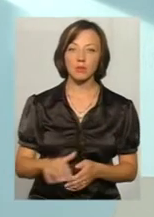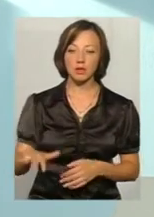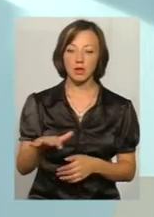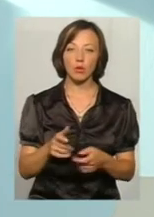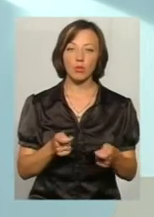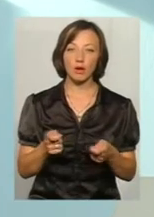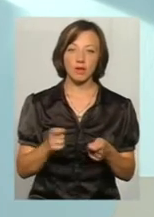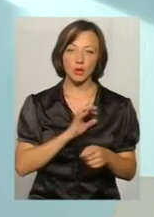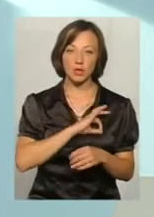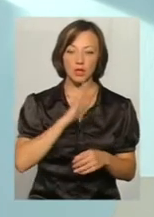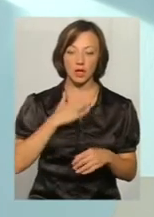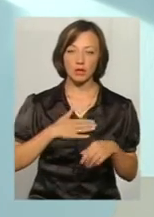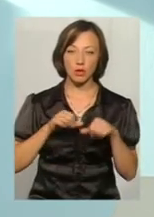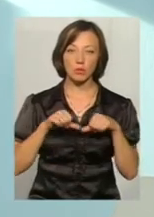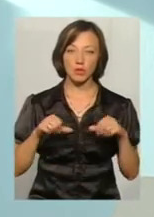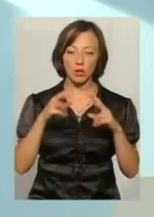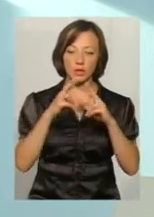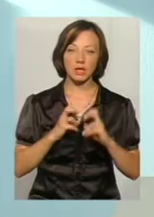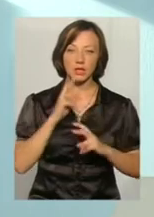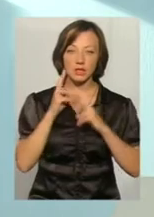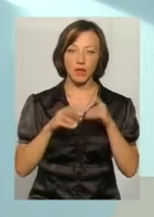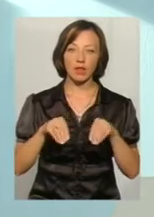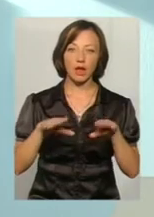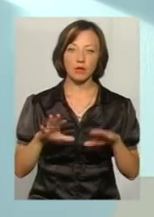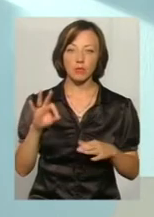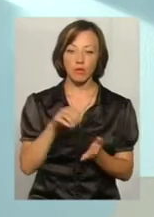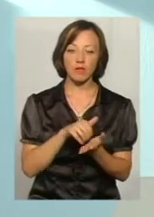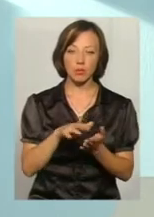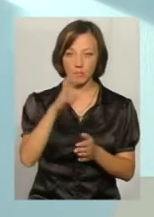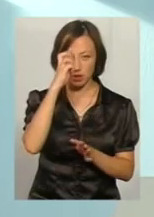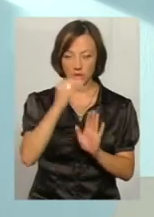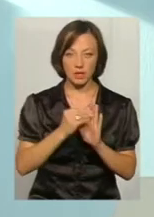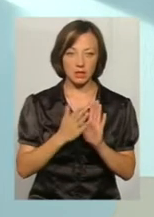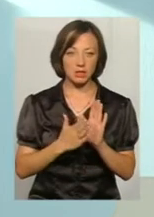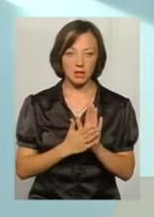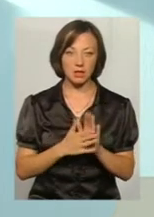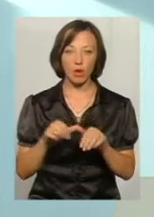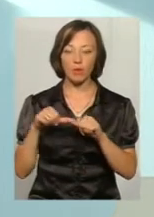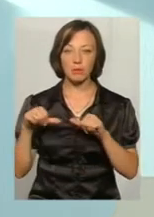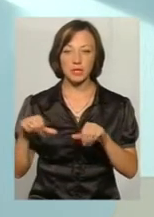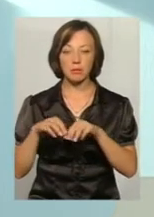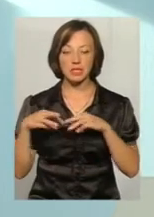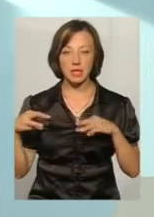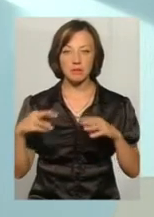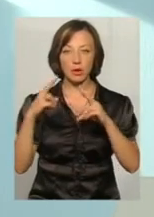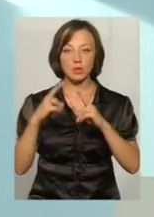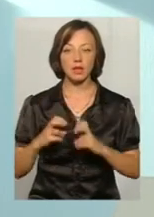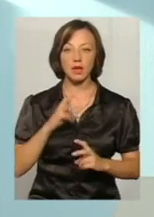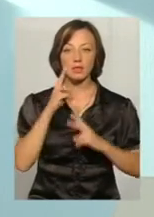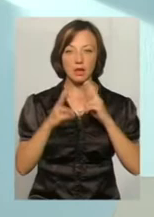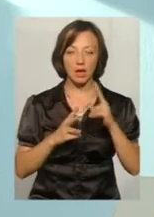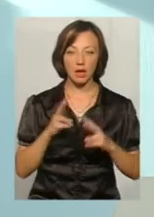управлением юстиції наша комісія розглядає скарги на рішення про відмову в державній реєстрації, комісія Міністерства юстиції розглядає